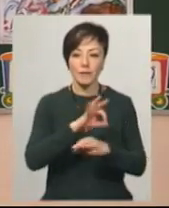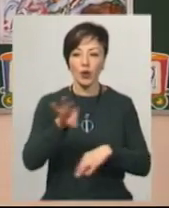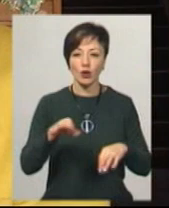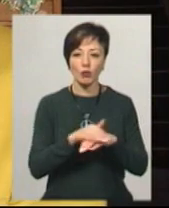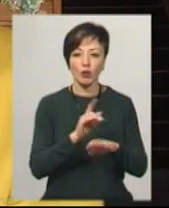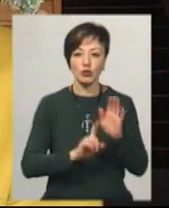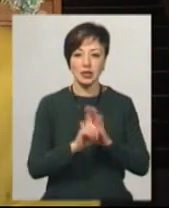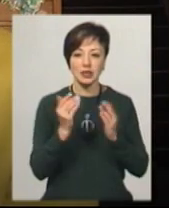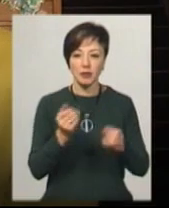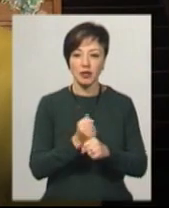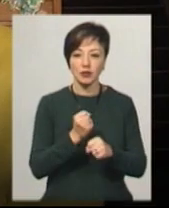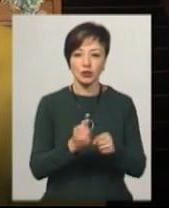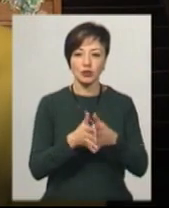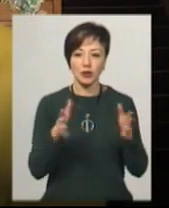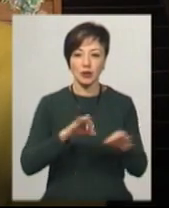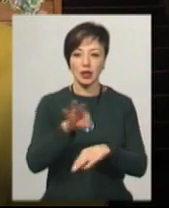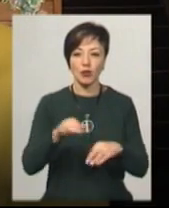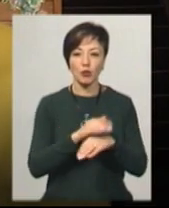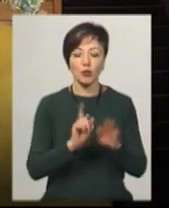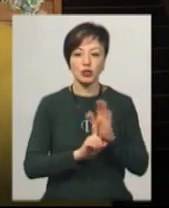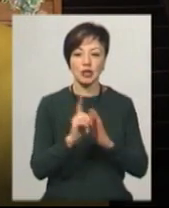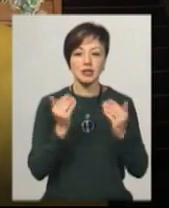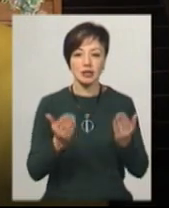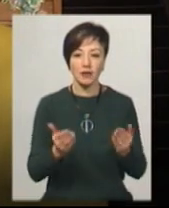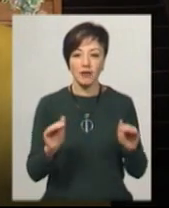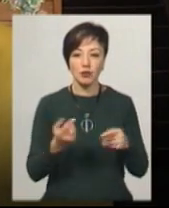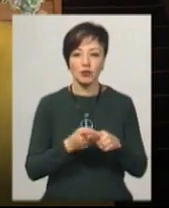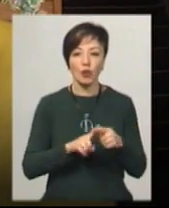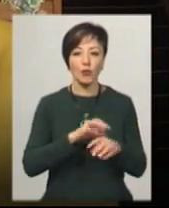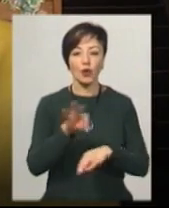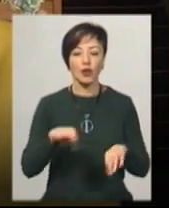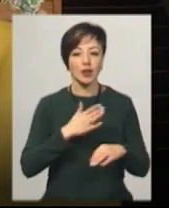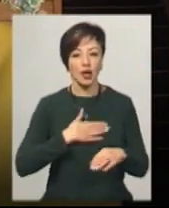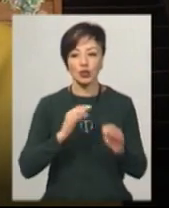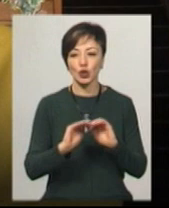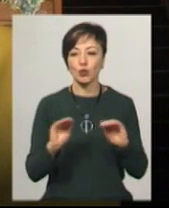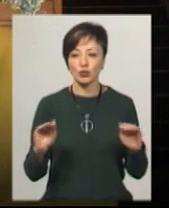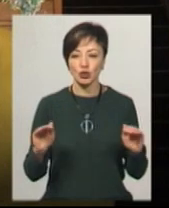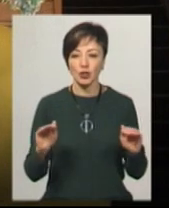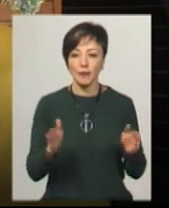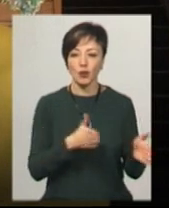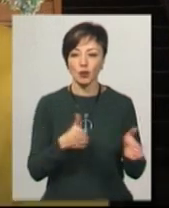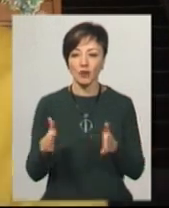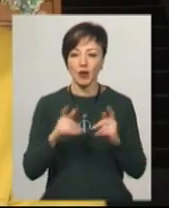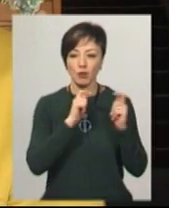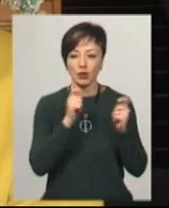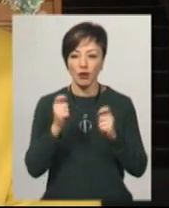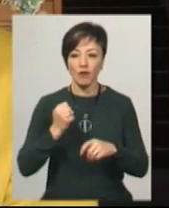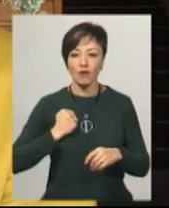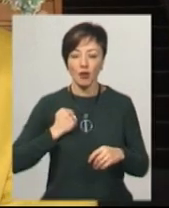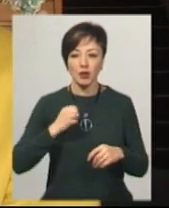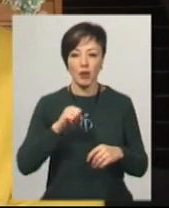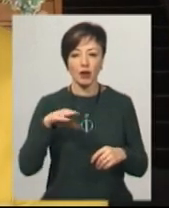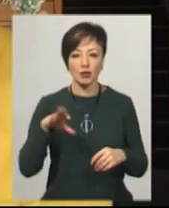починається з тебе». «Працює масштабний проєкт «Добро починається з тебе». В рамках цього проєкту наші учні підготували подарунки воїнам